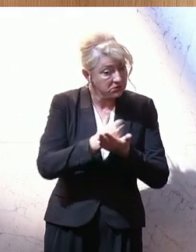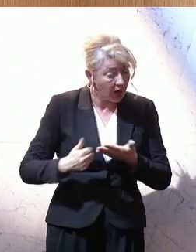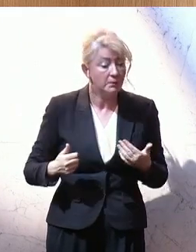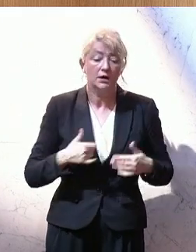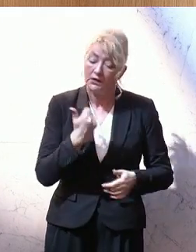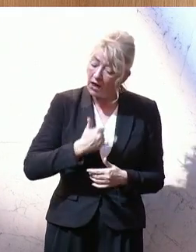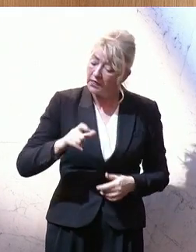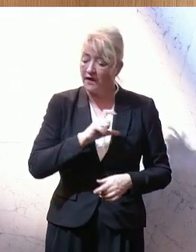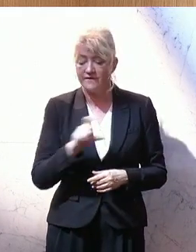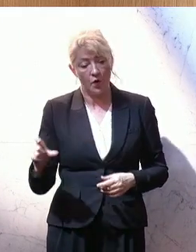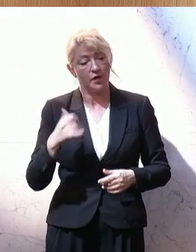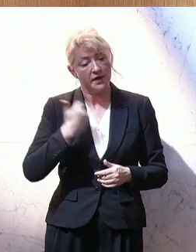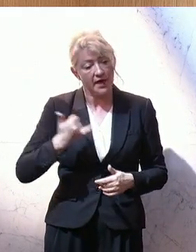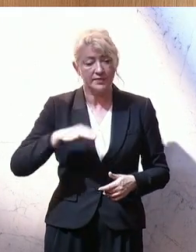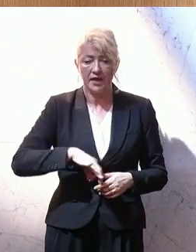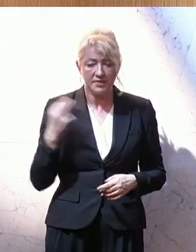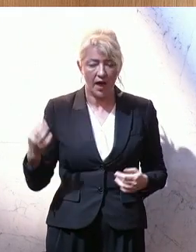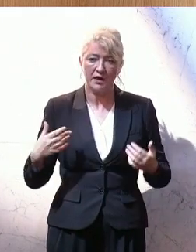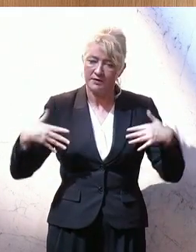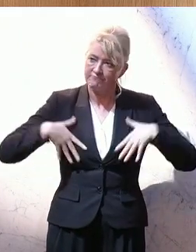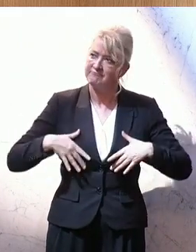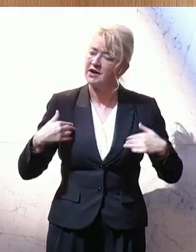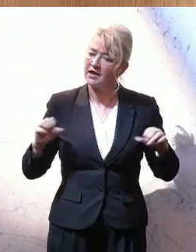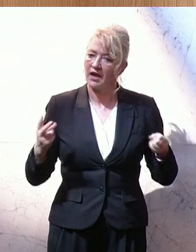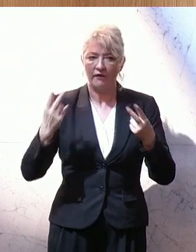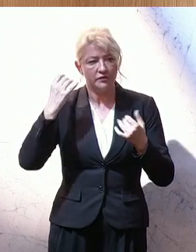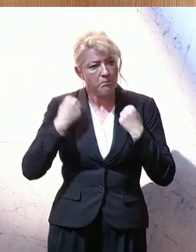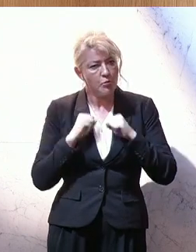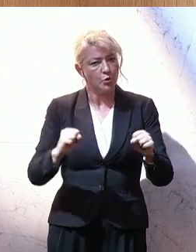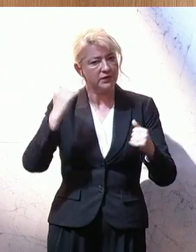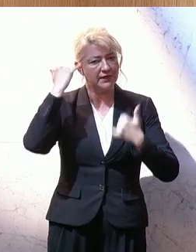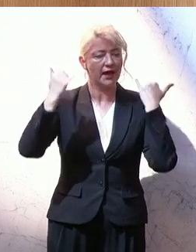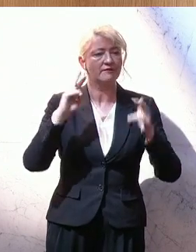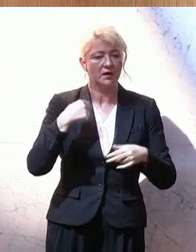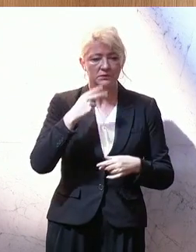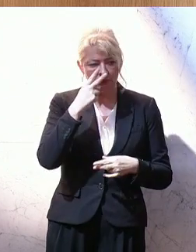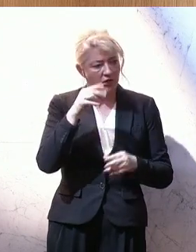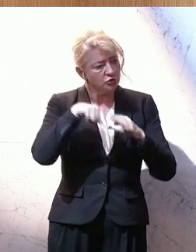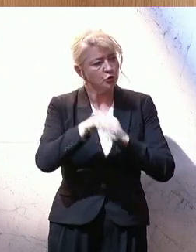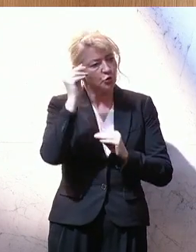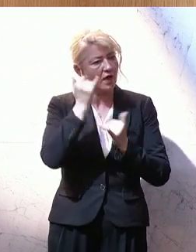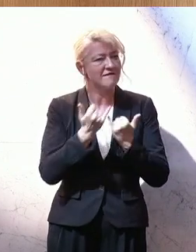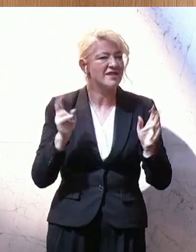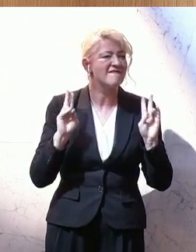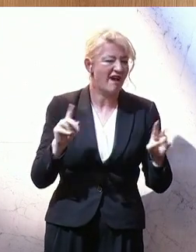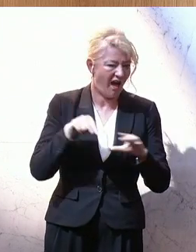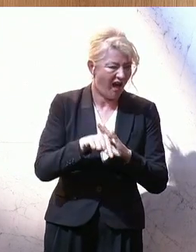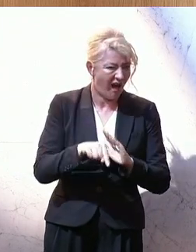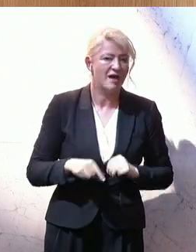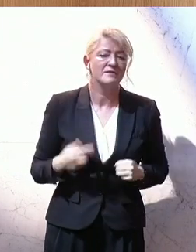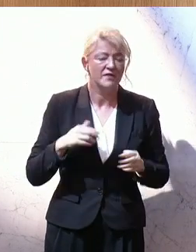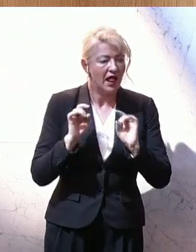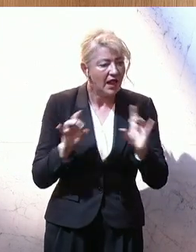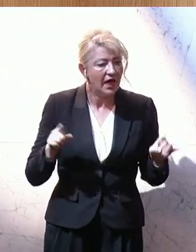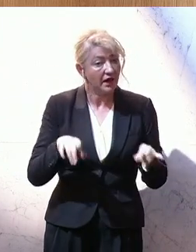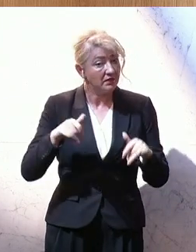Woche für Woche, Tag für Tag Kraft, Mut und Ideen. Denn ich sehe die Schulen, wie sie wirklich sind. Ich sehe die Lehrerinnen und Lehrer,